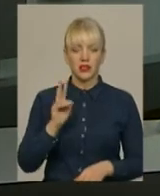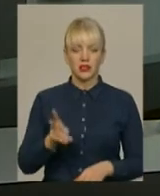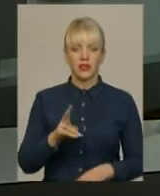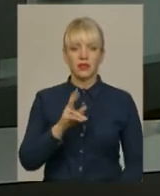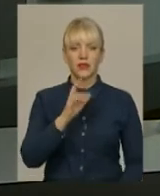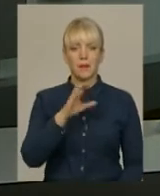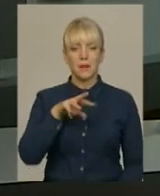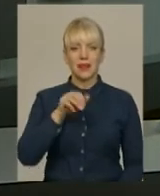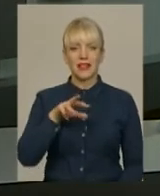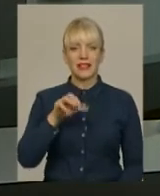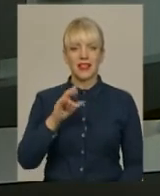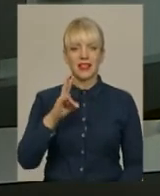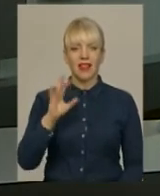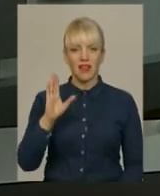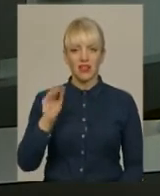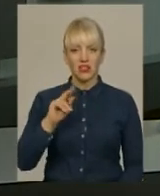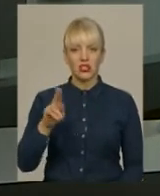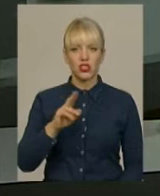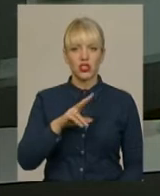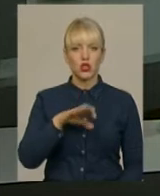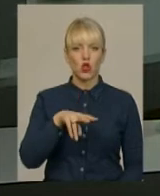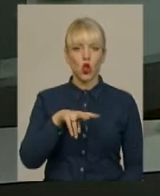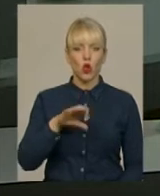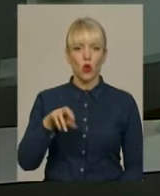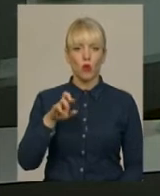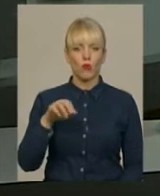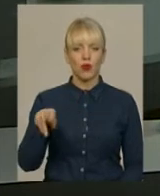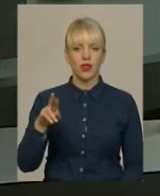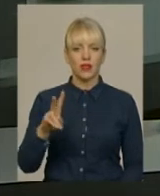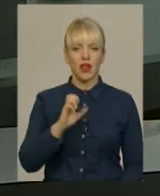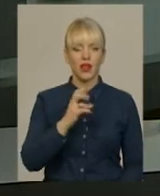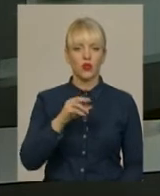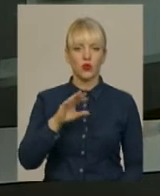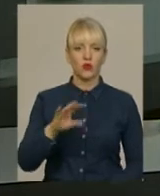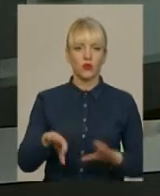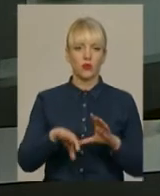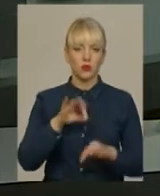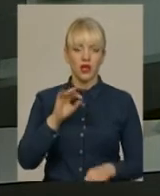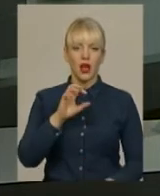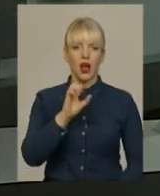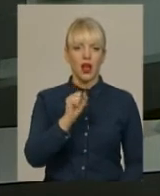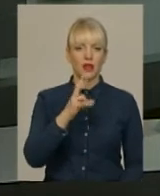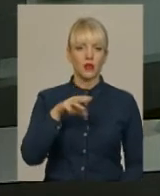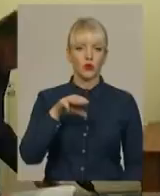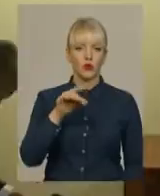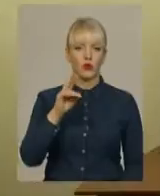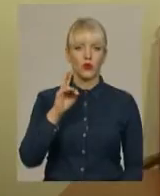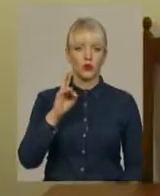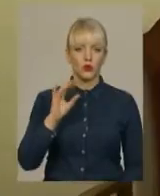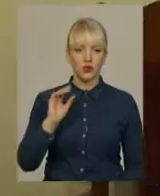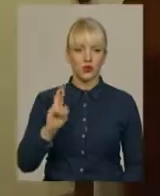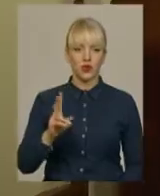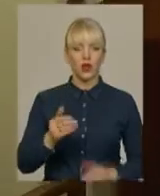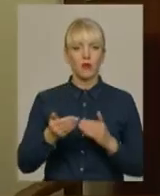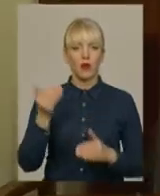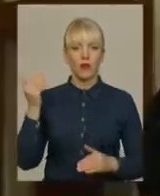Місінкевич, Валерій Слободян та Олег Антонюк. За випадковим числом обрали Олега Антонюка. Нагадаю, попереднього